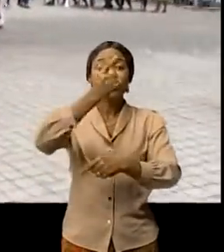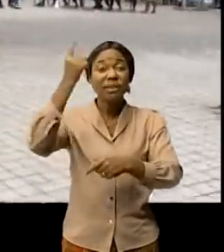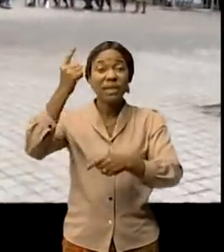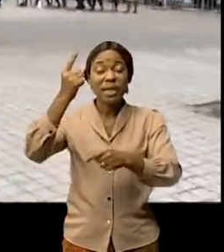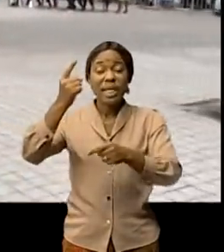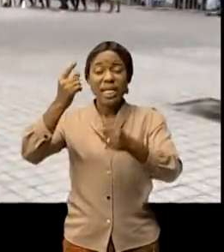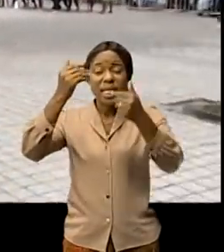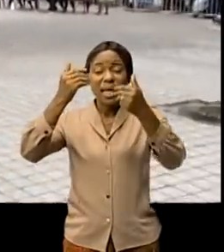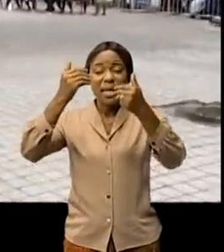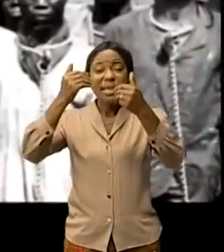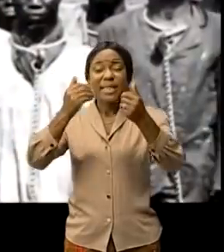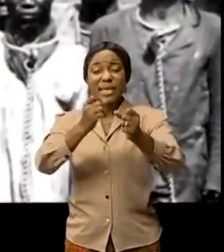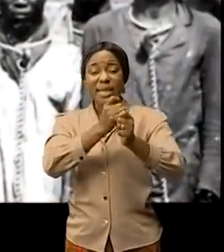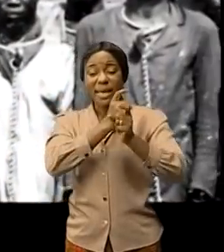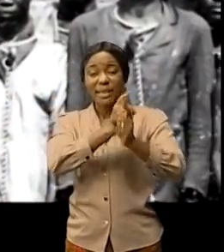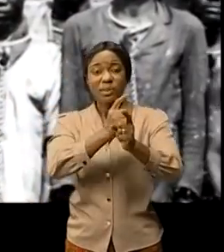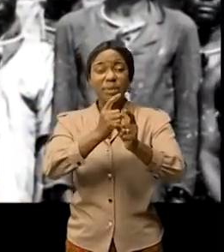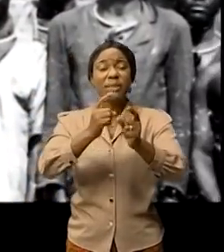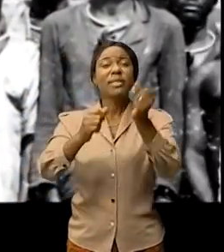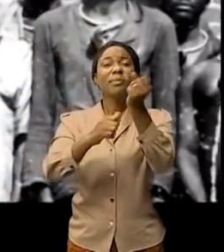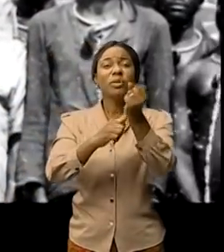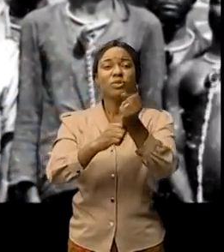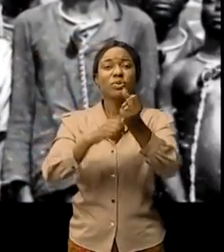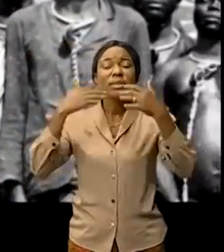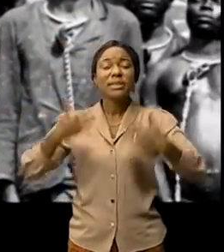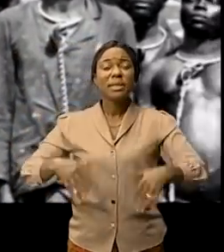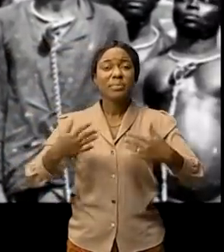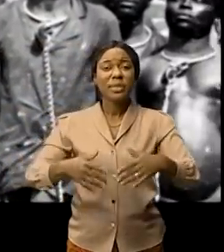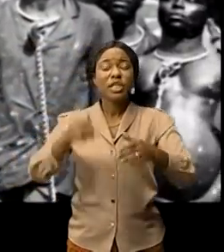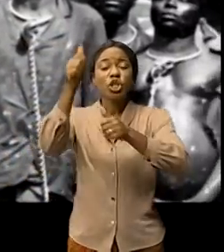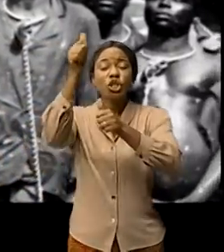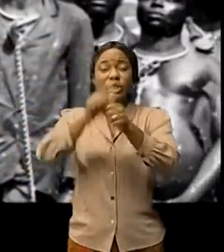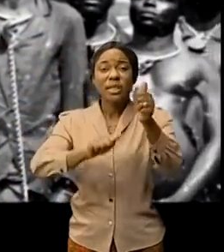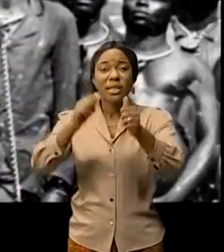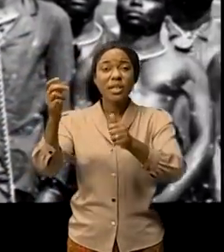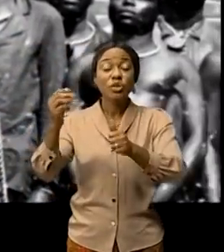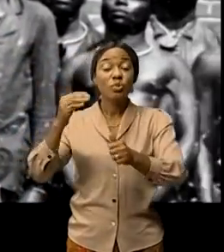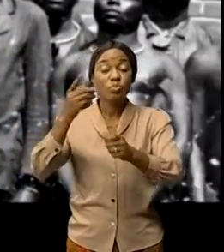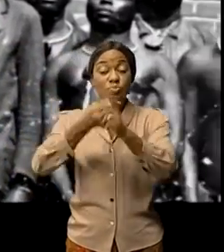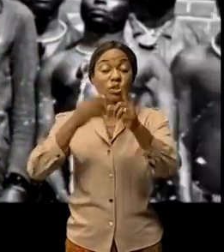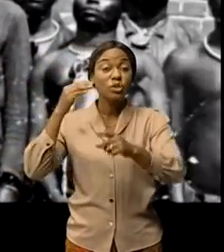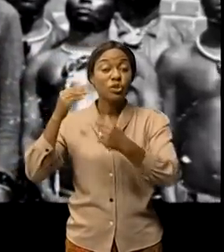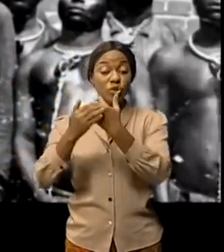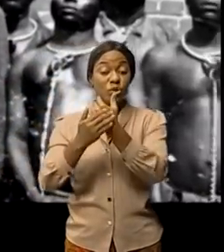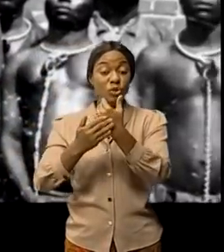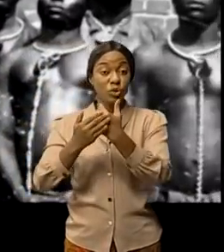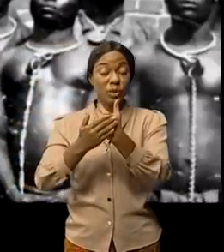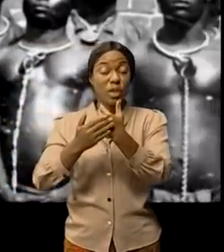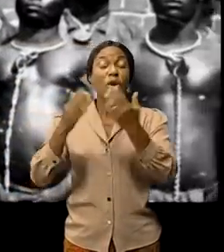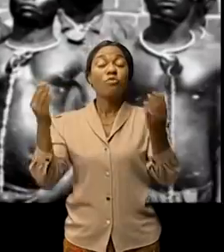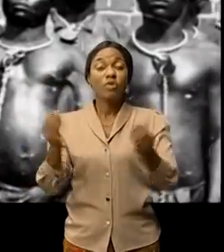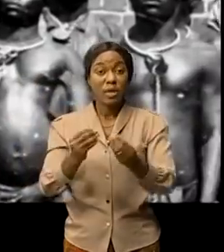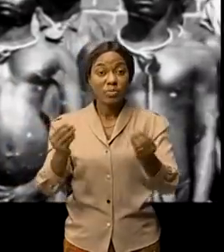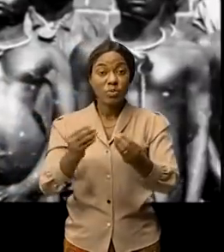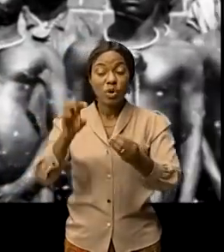des victimes de la traite des personnes célébrée chaque 30 juillet qui a eu pour thème cette année la voie de la victime nous guide. L'agence de